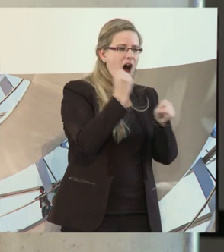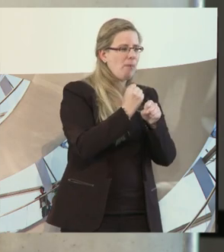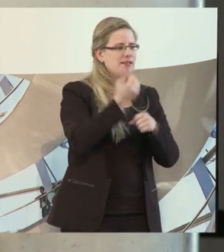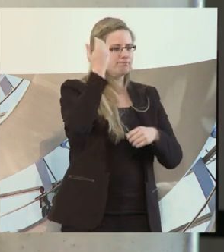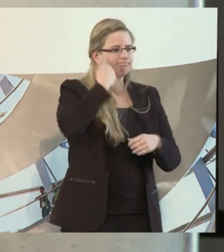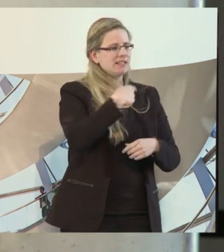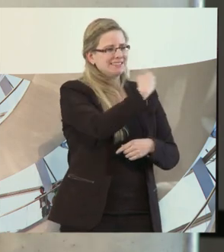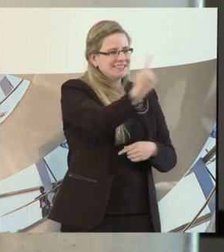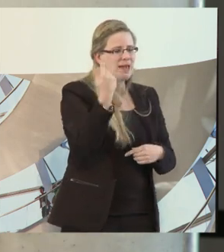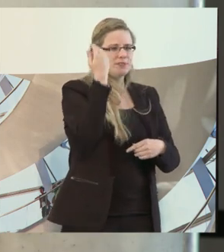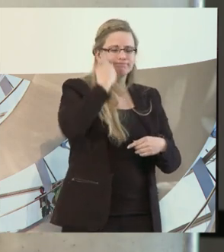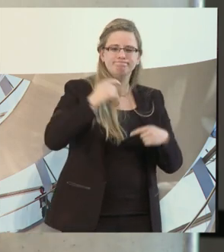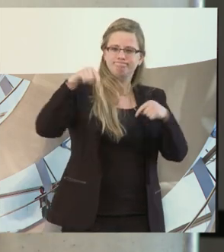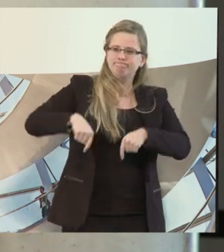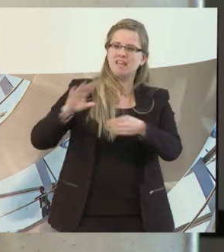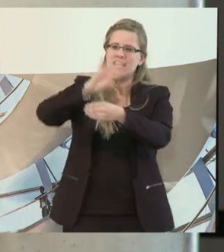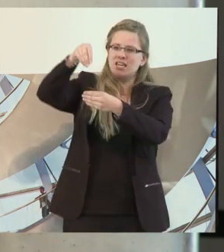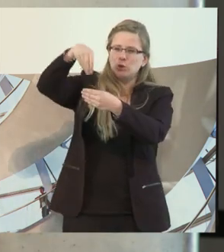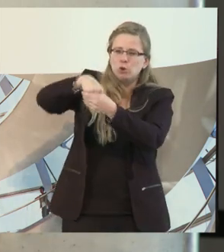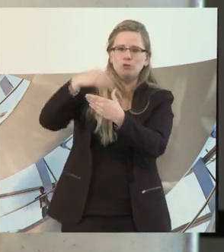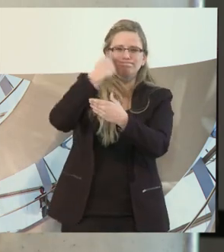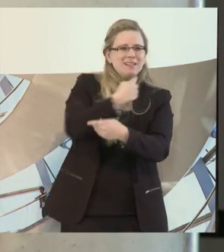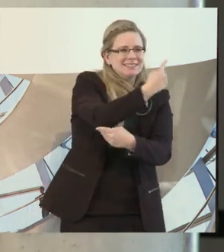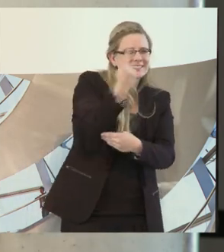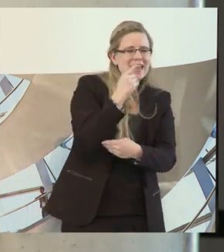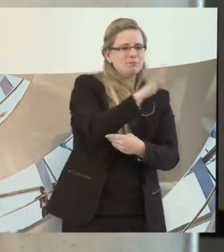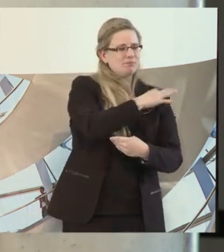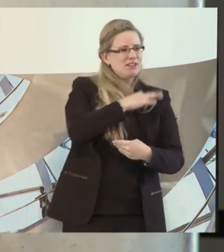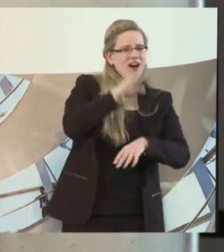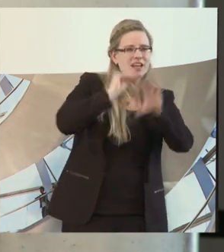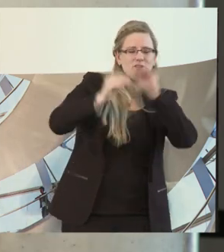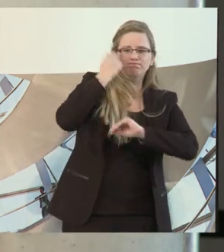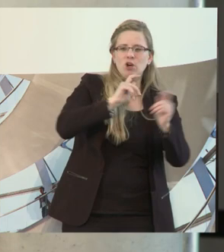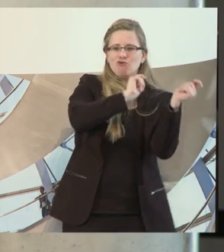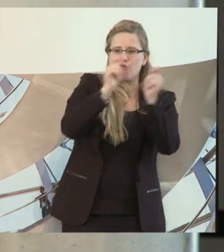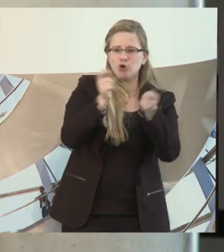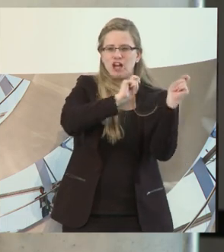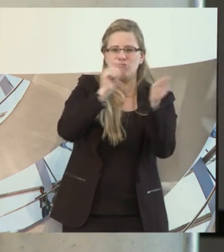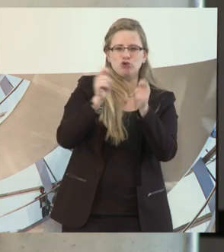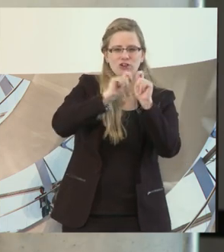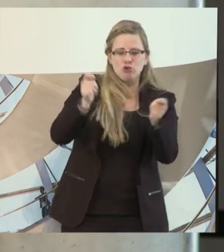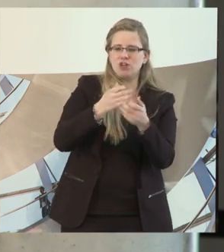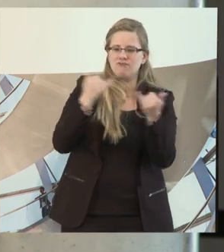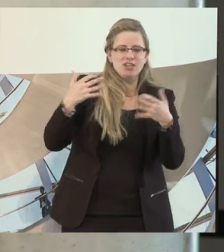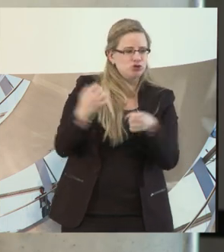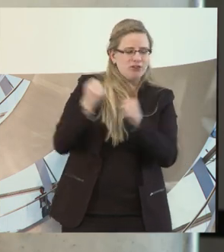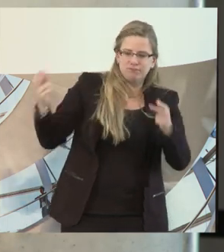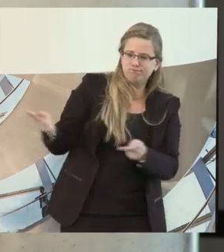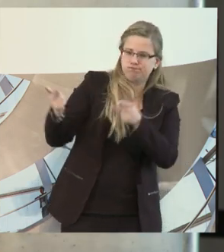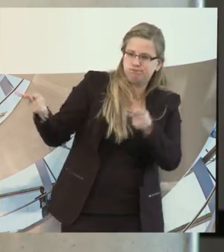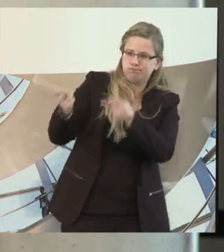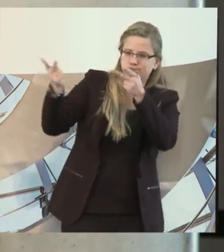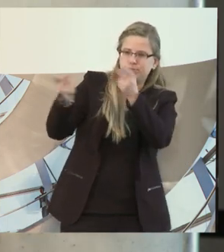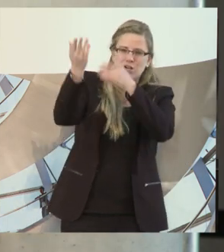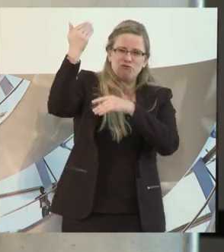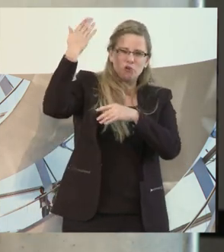die uns weiterbringen in dem Inklusionsgedanken und die uns auf den Weg bringen, etwas mehr zu machen, als wir in der Vergangenheit gemacht haben und